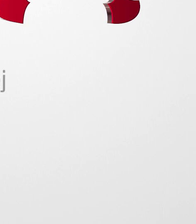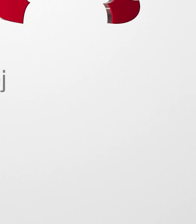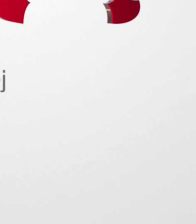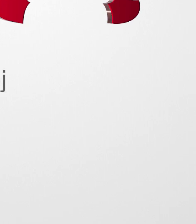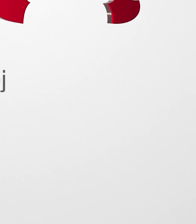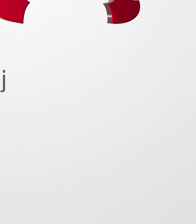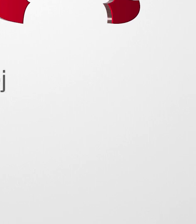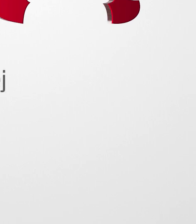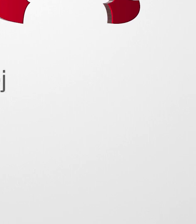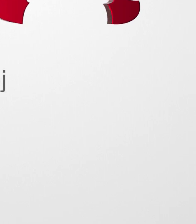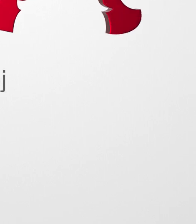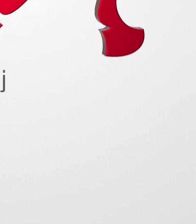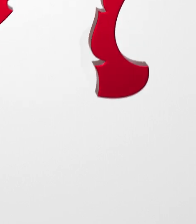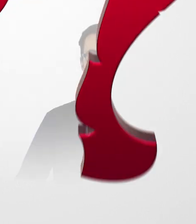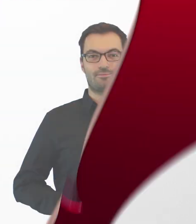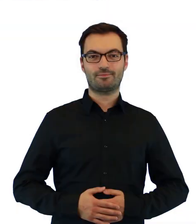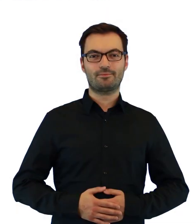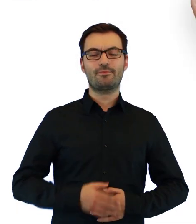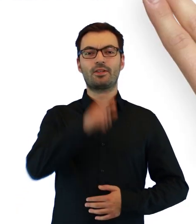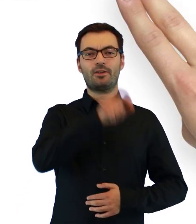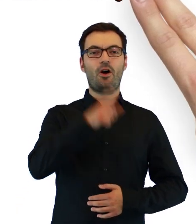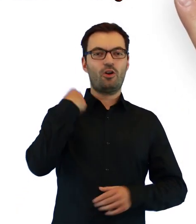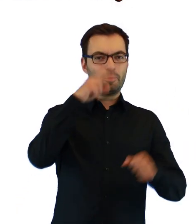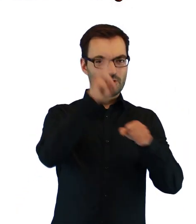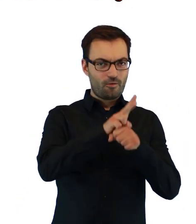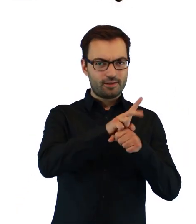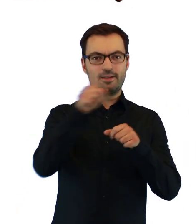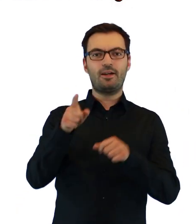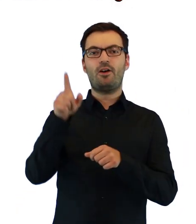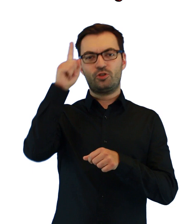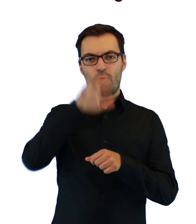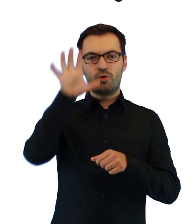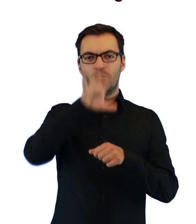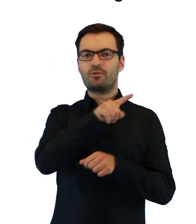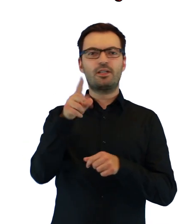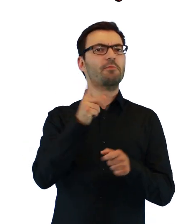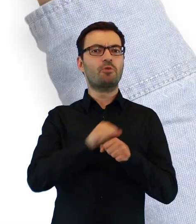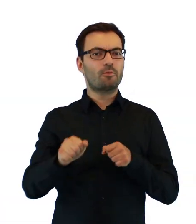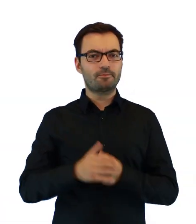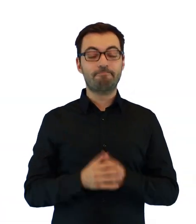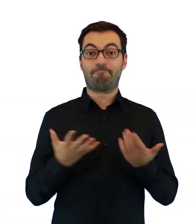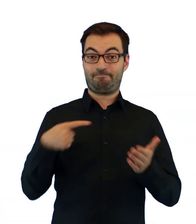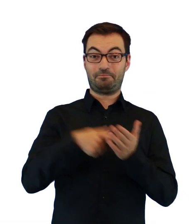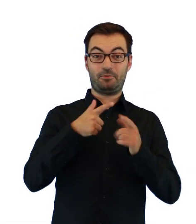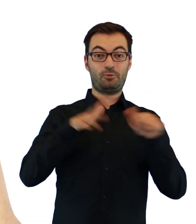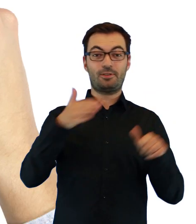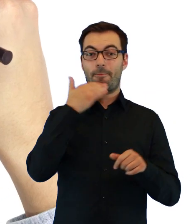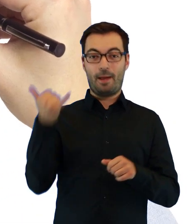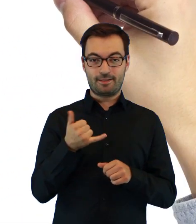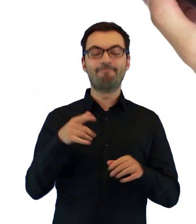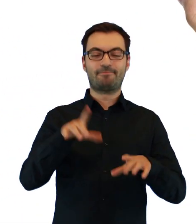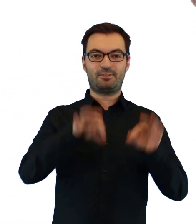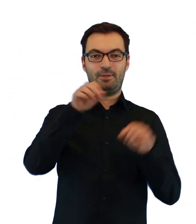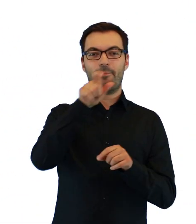Komunikat Państwowej Komisji Wyborczej. Kim są mężowie zaufania i obserwatorzy społeczni? 26